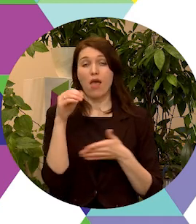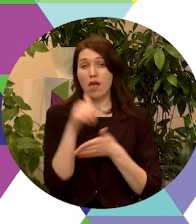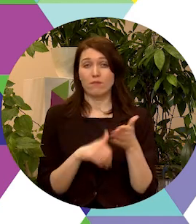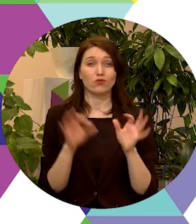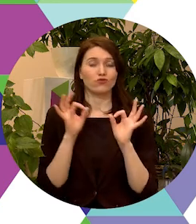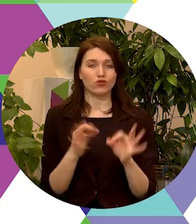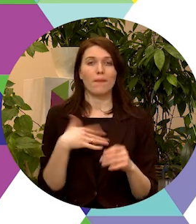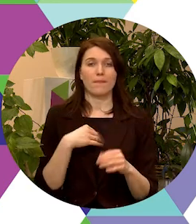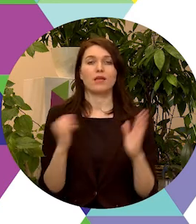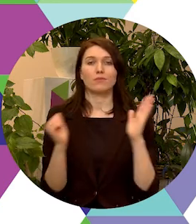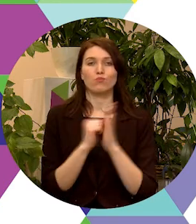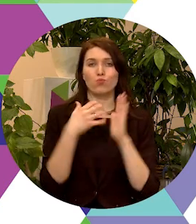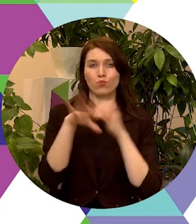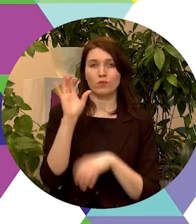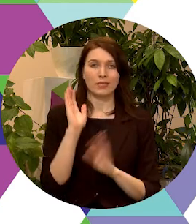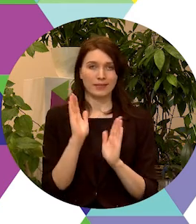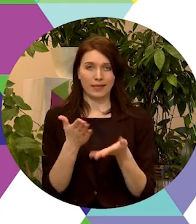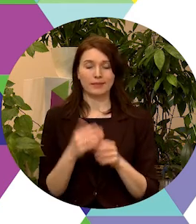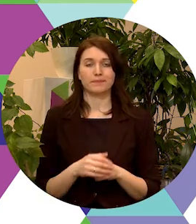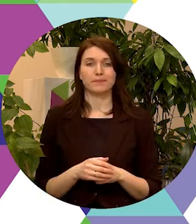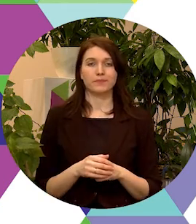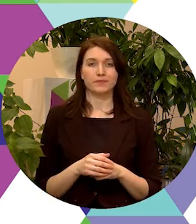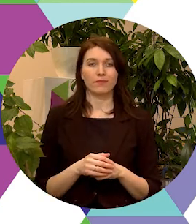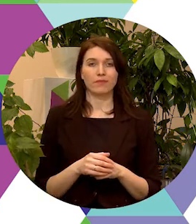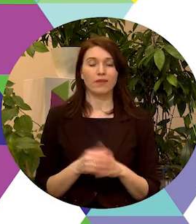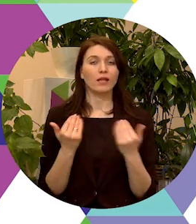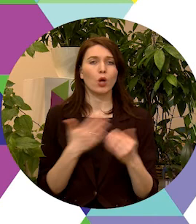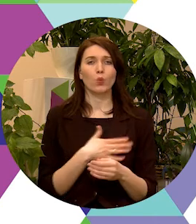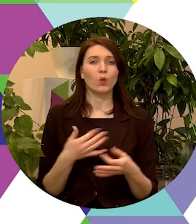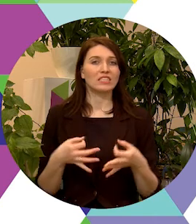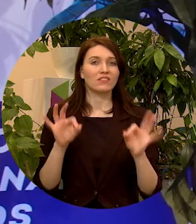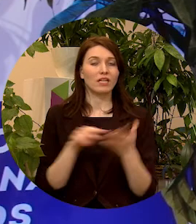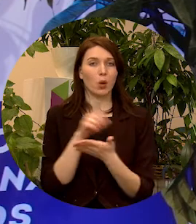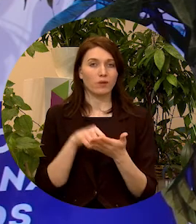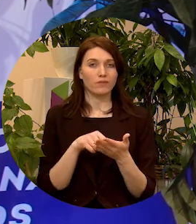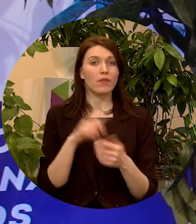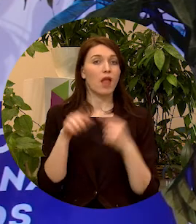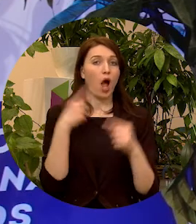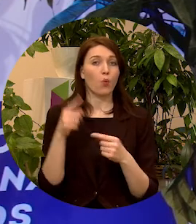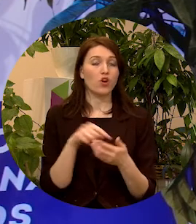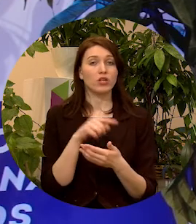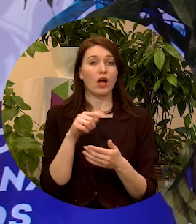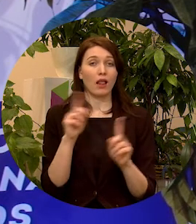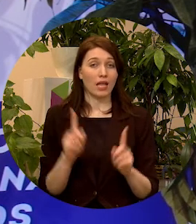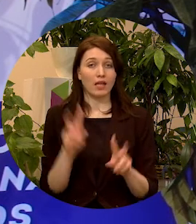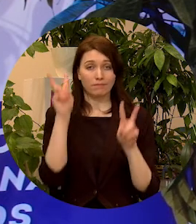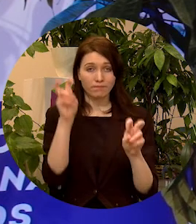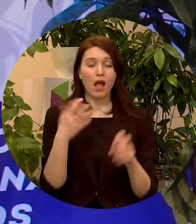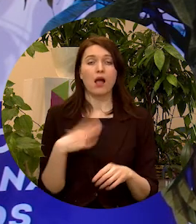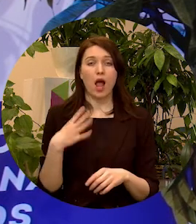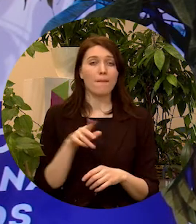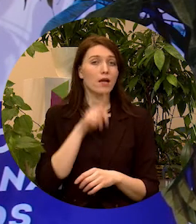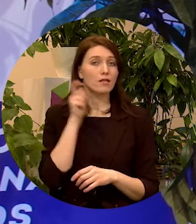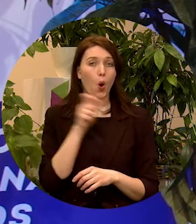noteikti mēs to publicēsim. Tagad ļoti svarīgs jautājums, nākamais jautājums mūsu programmā ir, kāpēc